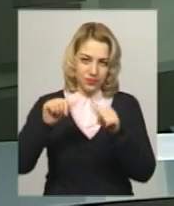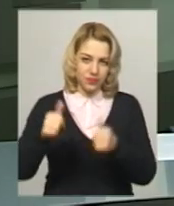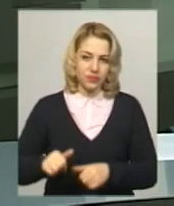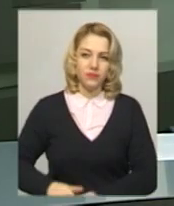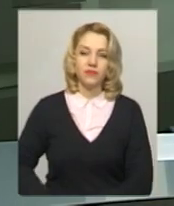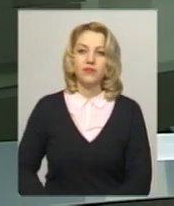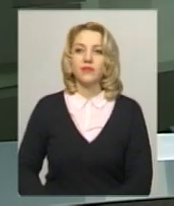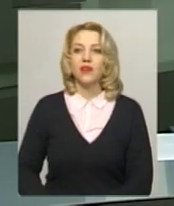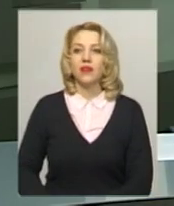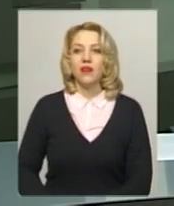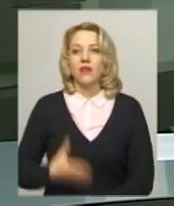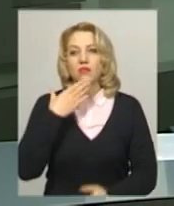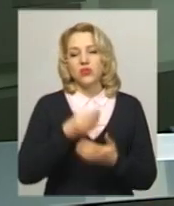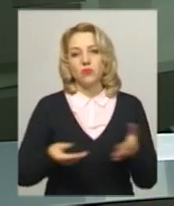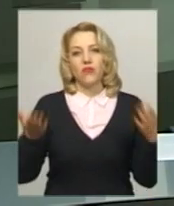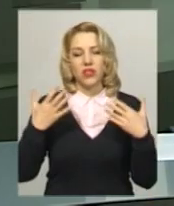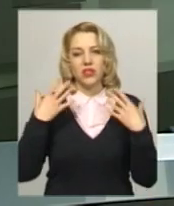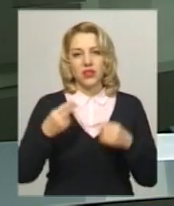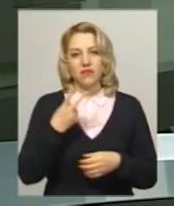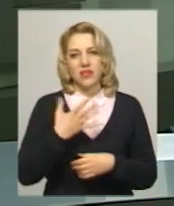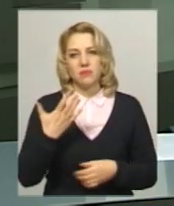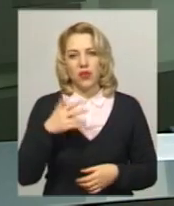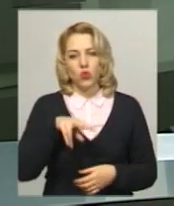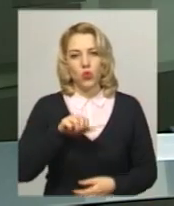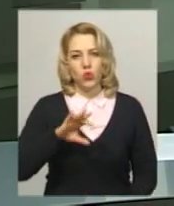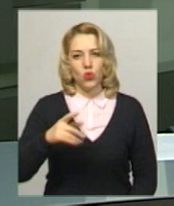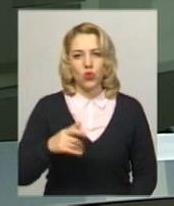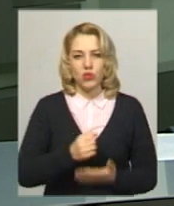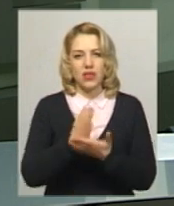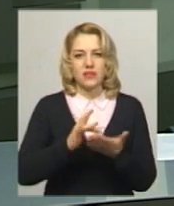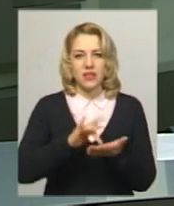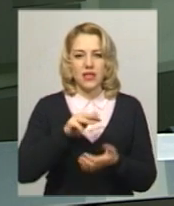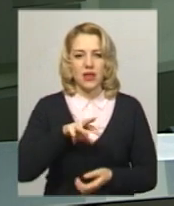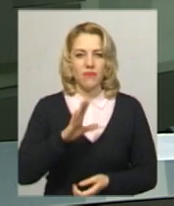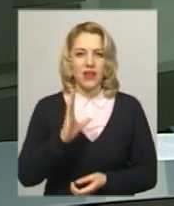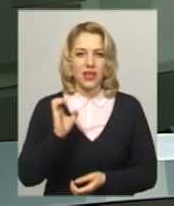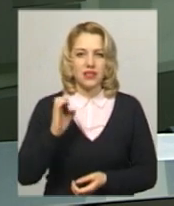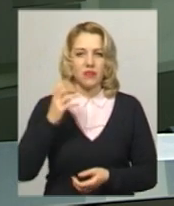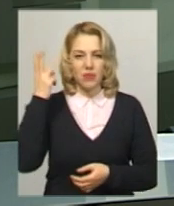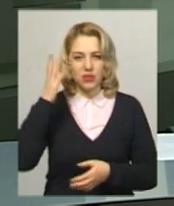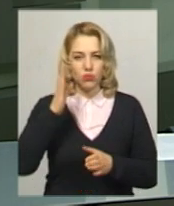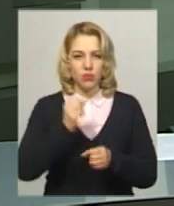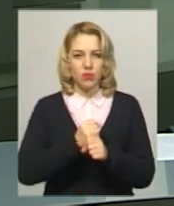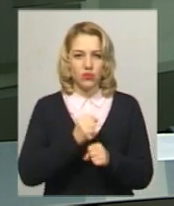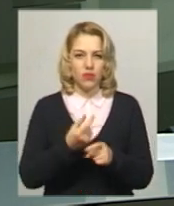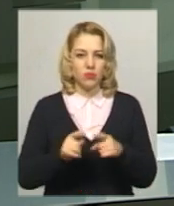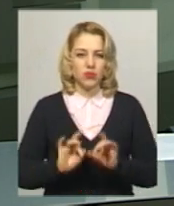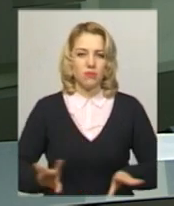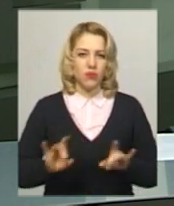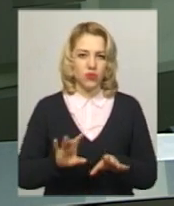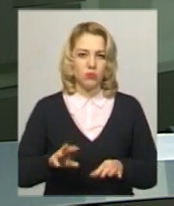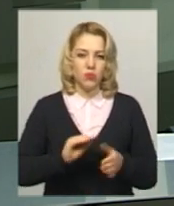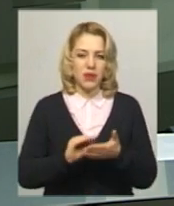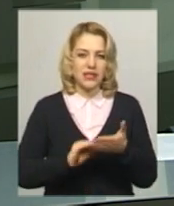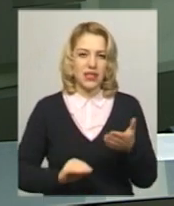У свій вихідний день, понеділок 25 лютого, сервісний центр МВС міста Хмельницького працюватиме. Про це повідомила